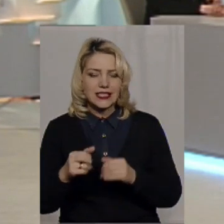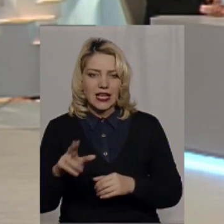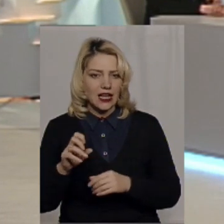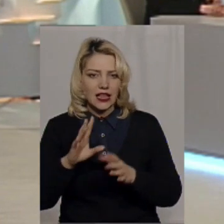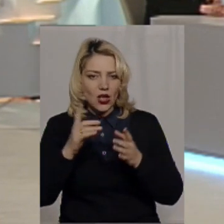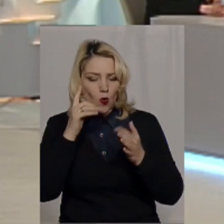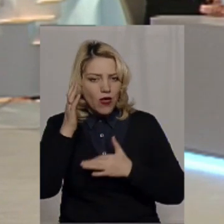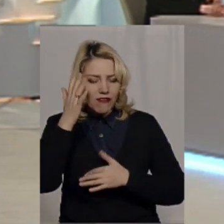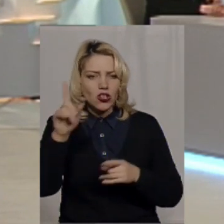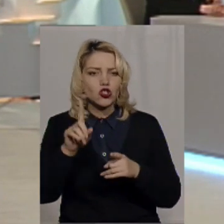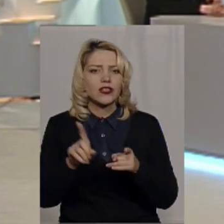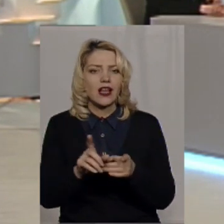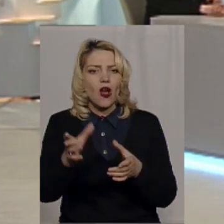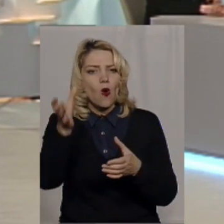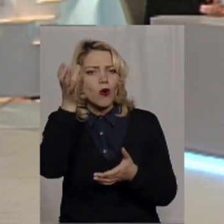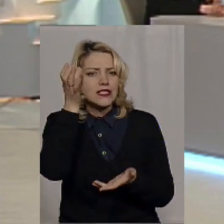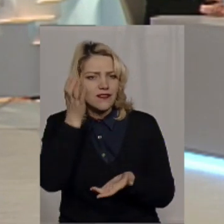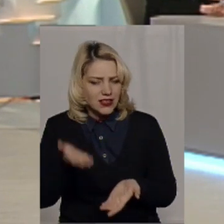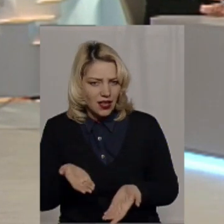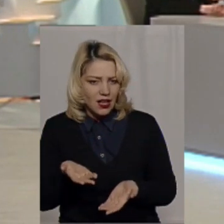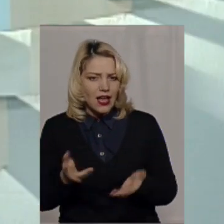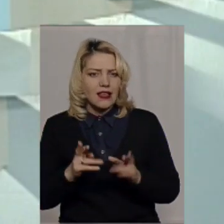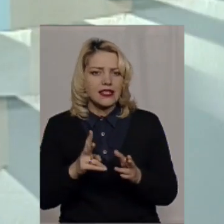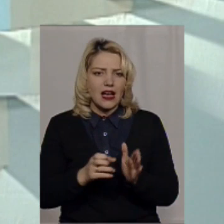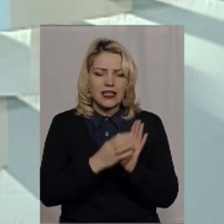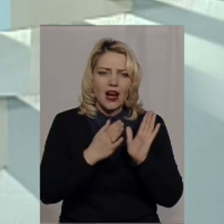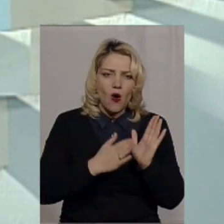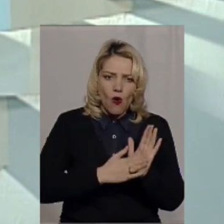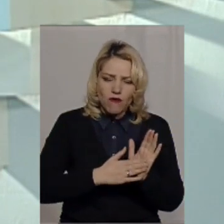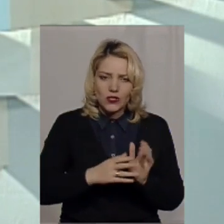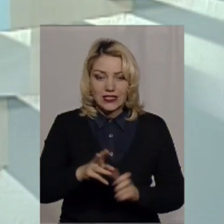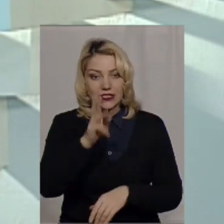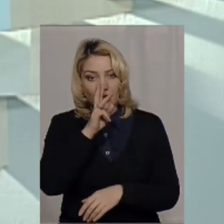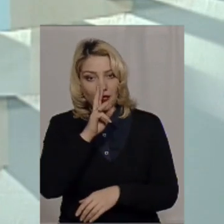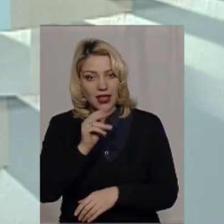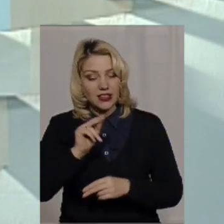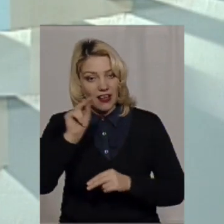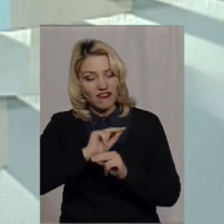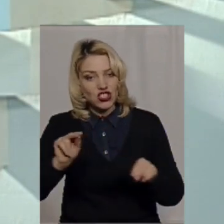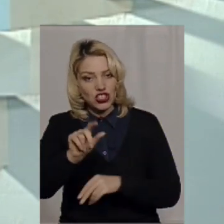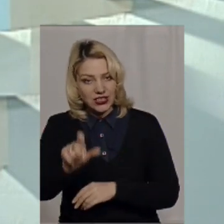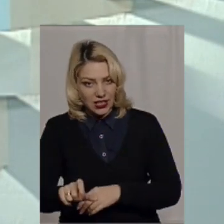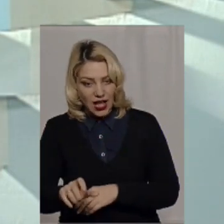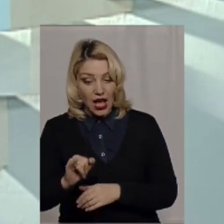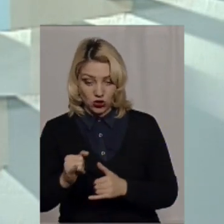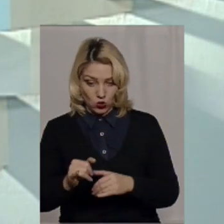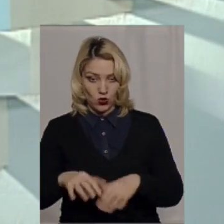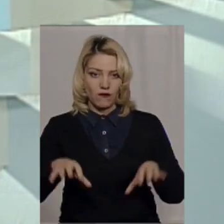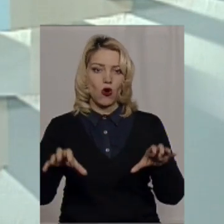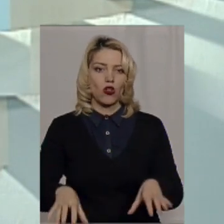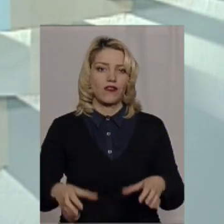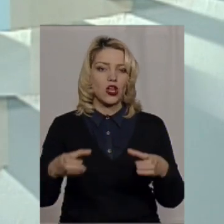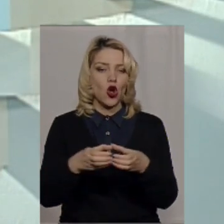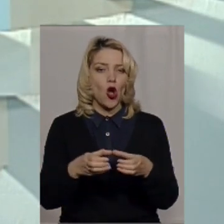освіта, як нараховується заробітна плата вчителя. А сьогодні в голови громади буде в розпорядженні